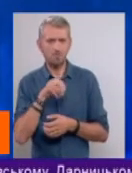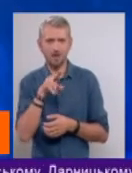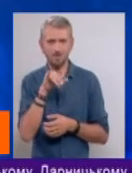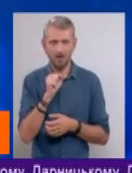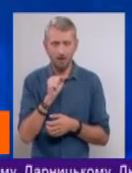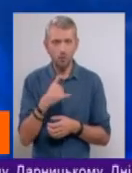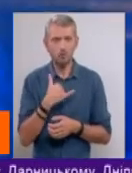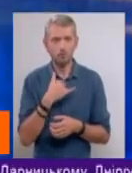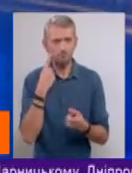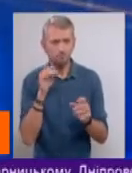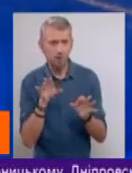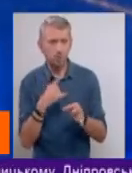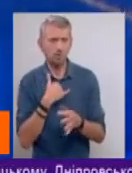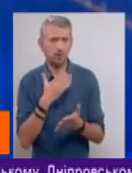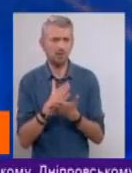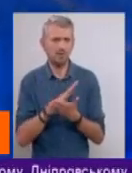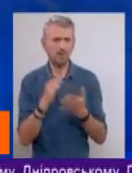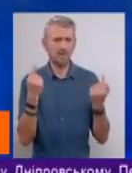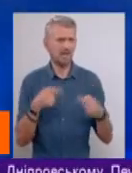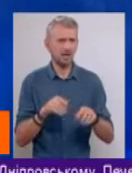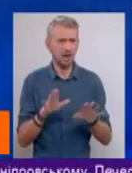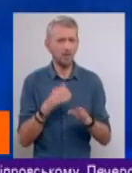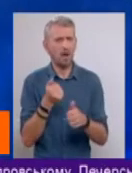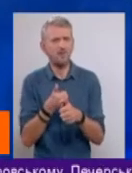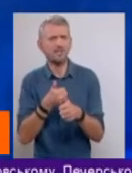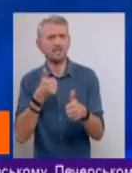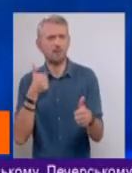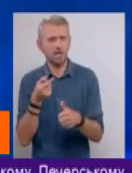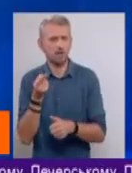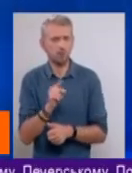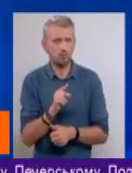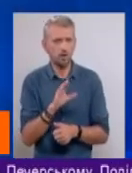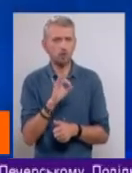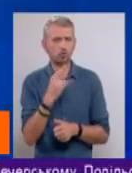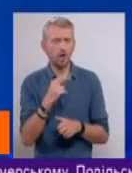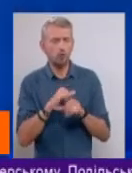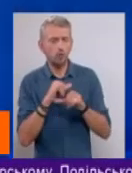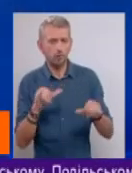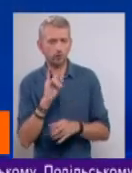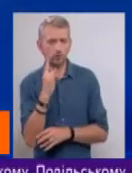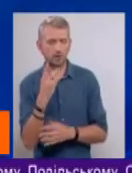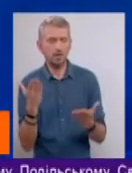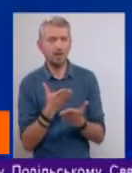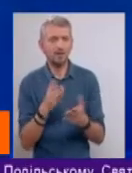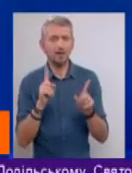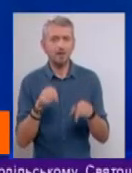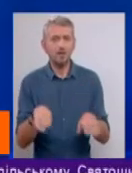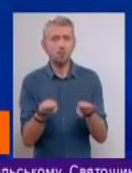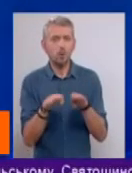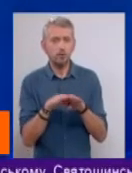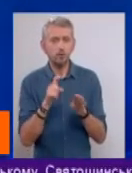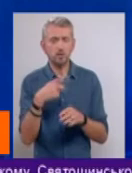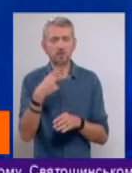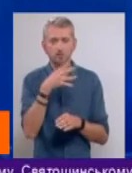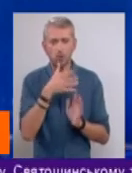певне, ну, не деградація, але певне відставання в тому соціальному розвитку дитини, який навіть порівняно з